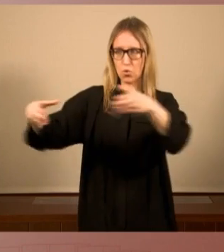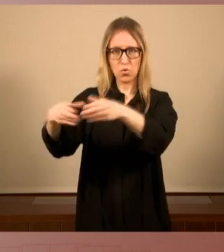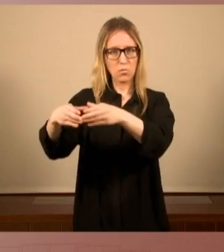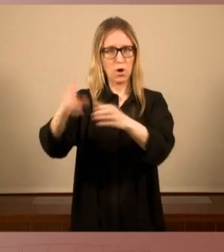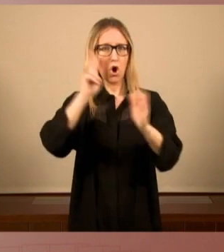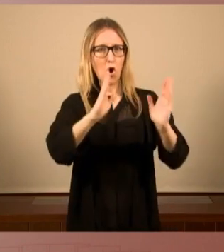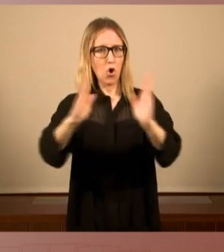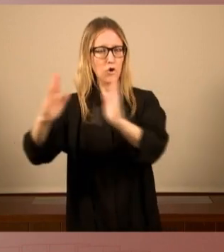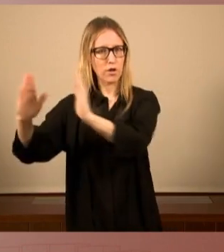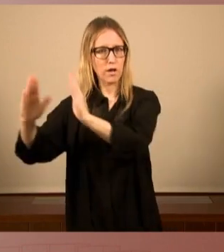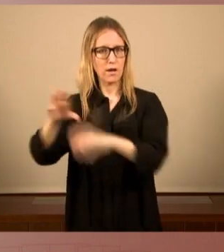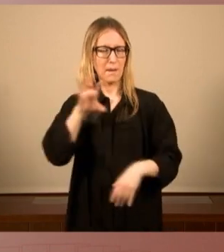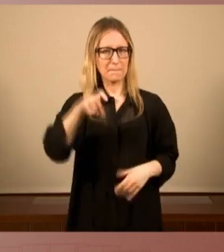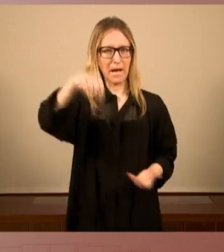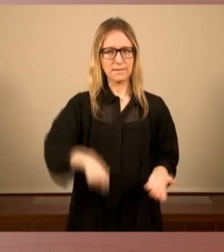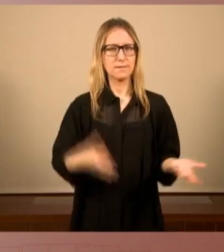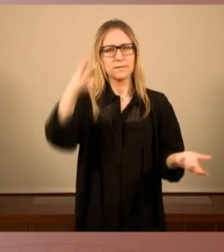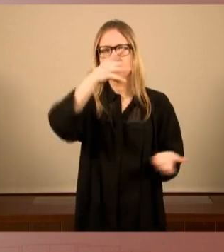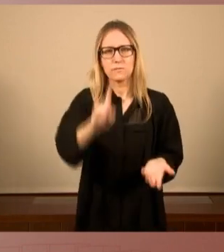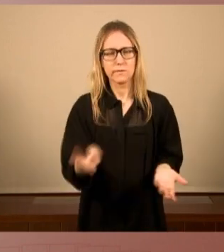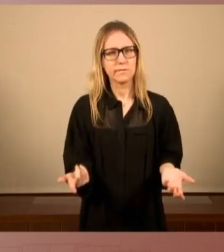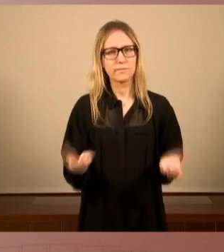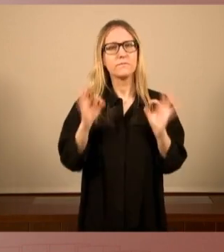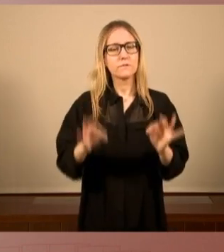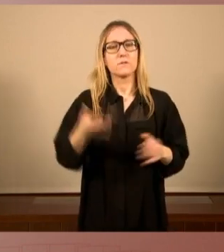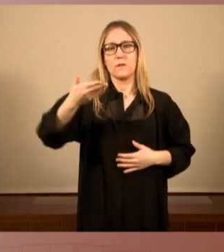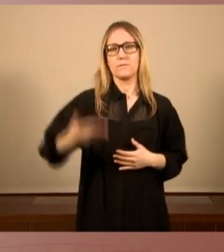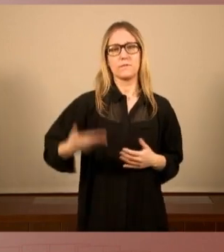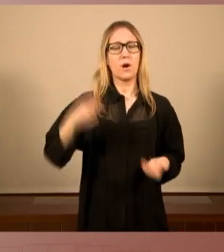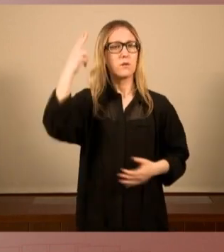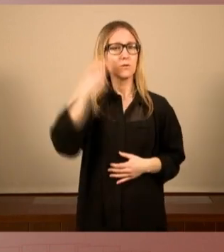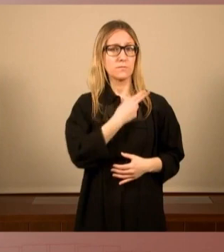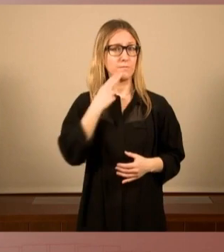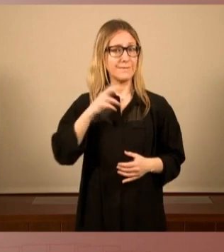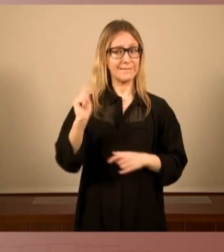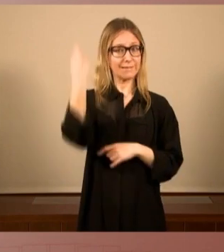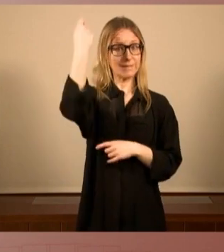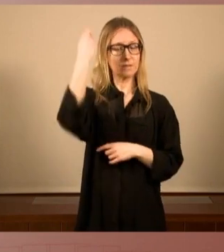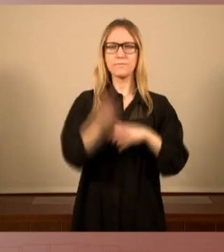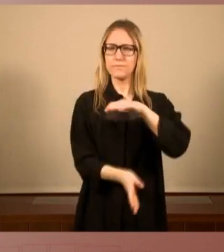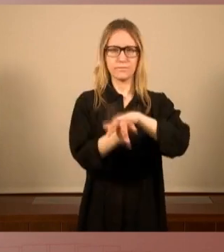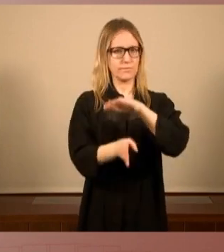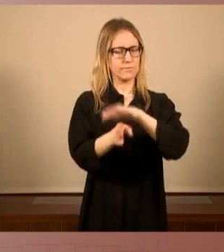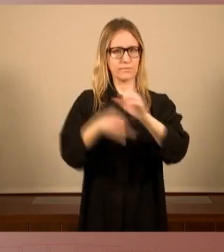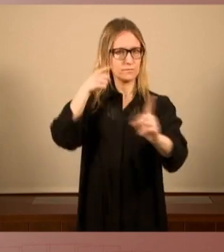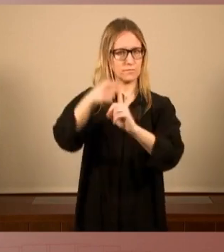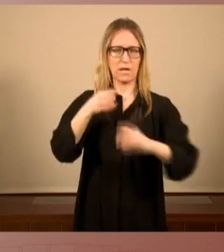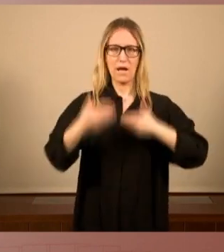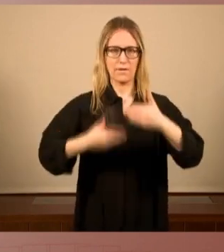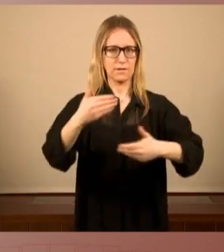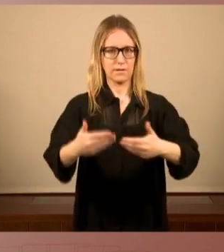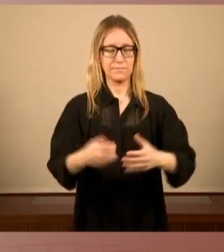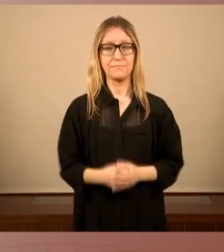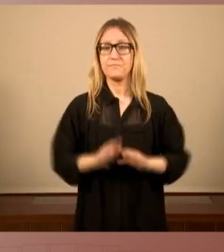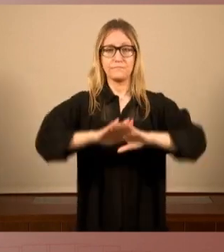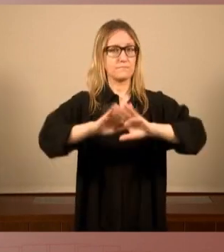del nostre país per tant és important també aquest compromís que hem aconseguit per avançar en aquest terme i